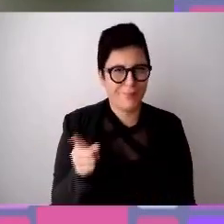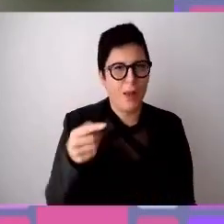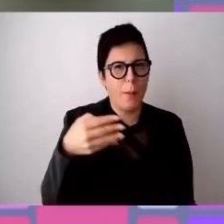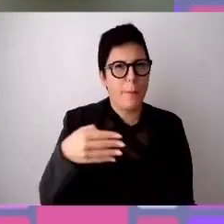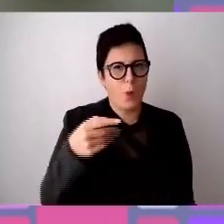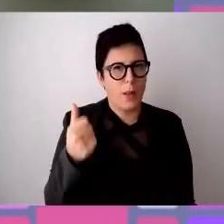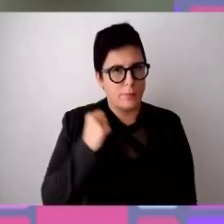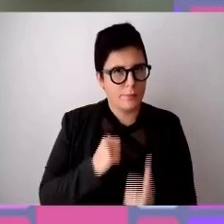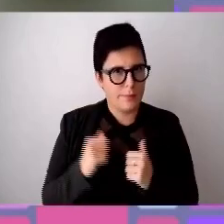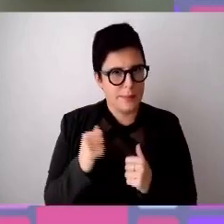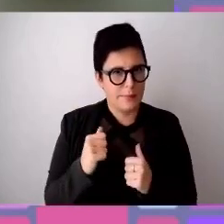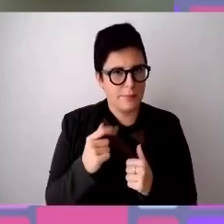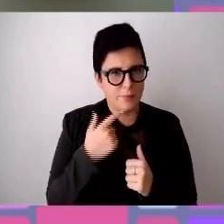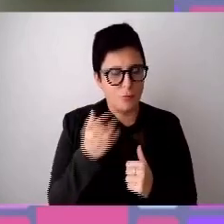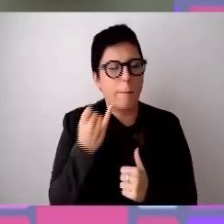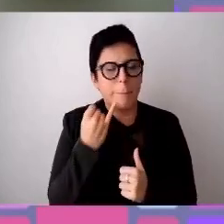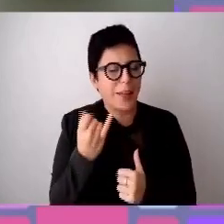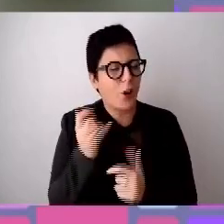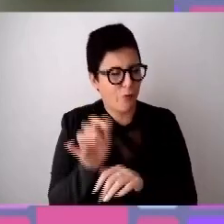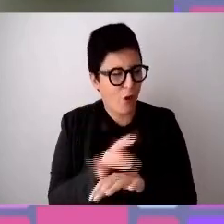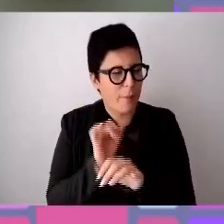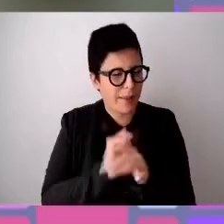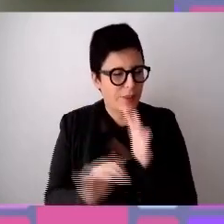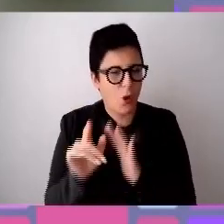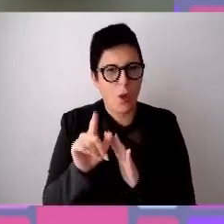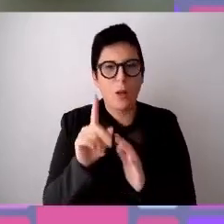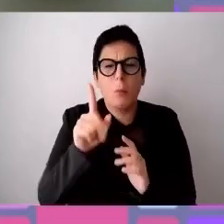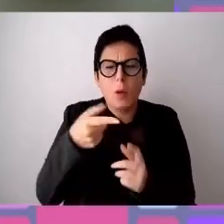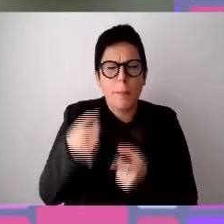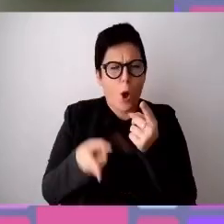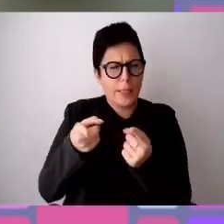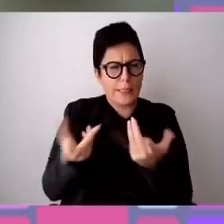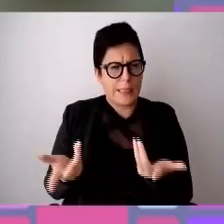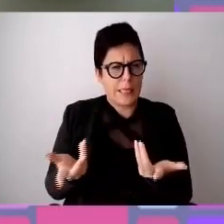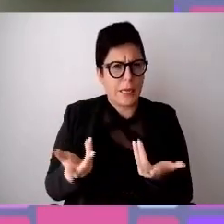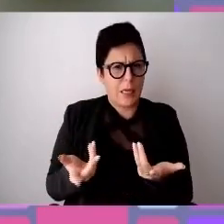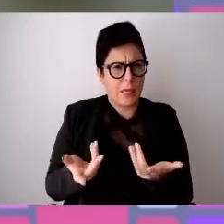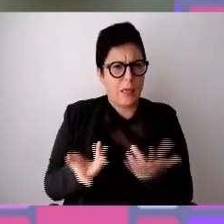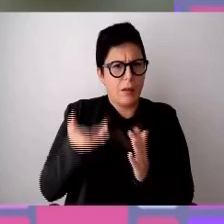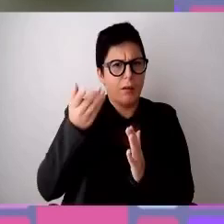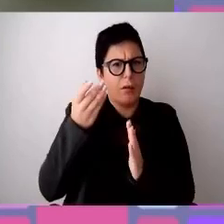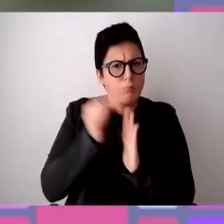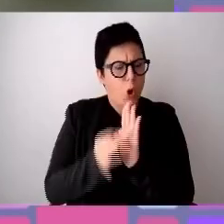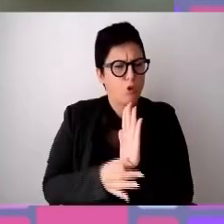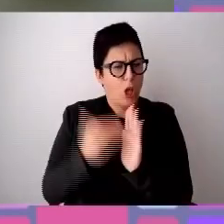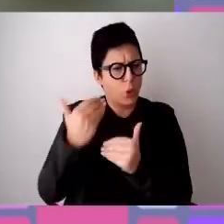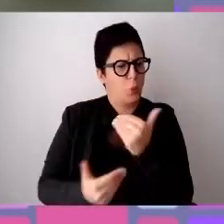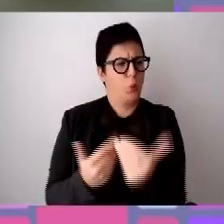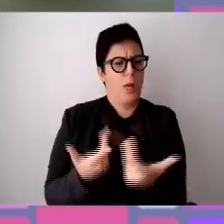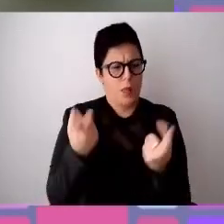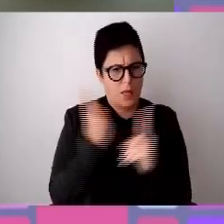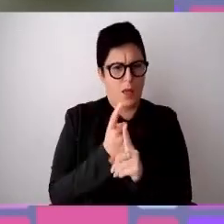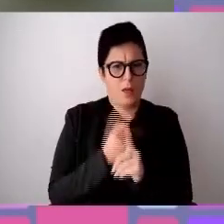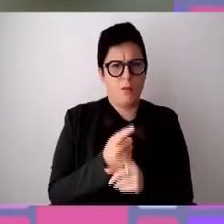molto la formazione, e poi politiche e procedure, cioè su certe cose bisogna anche andare sulle politiche e sulle procedure. La